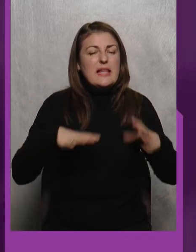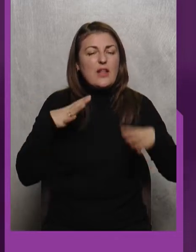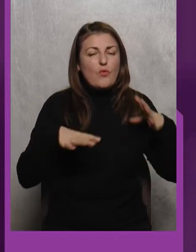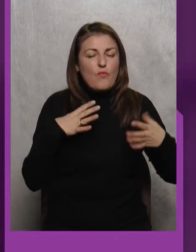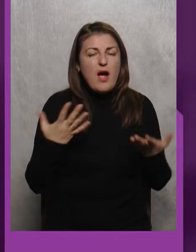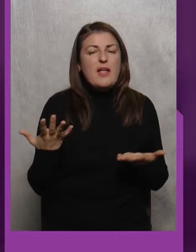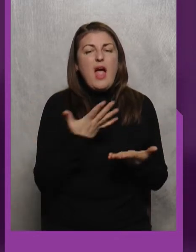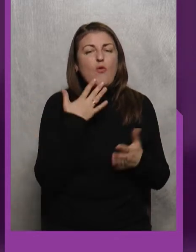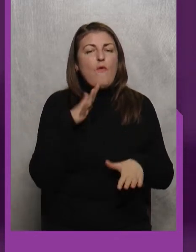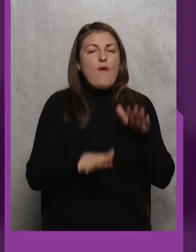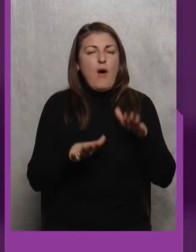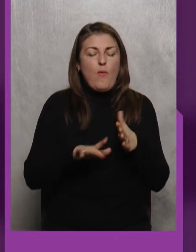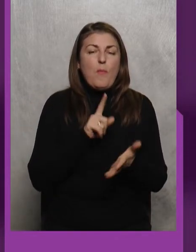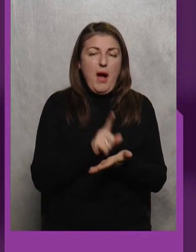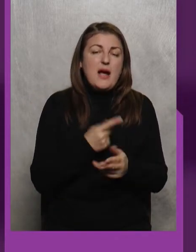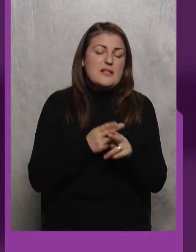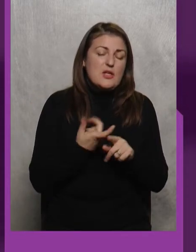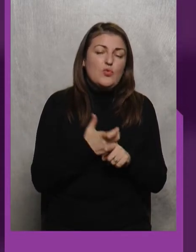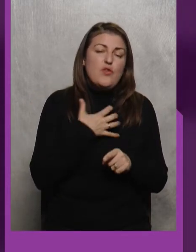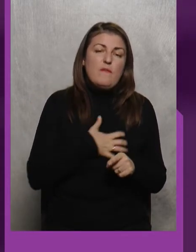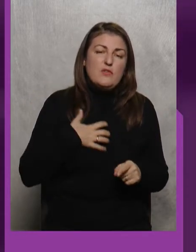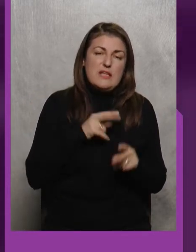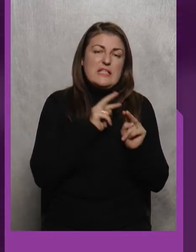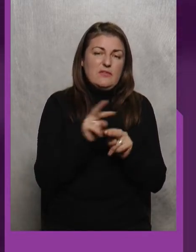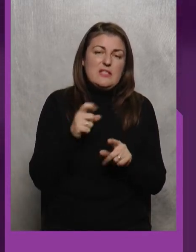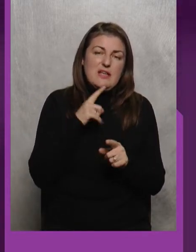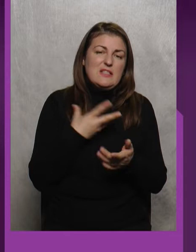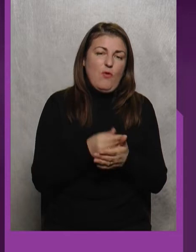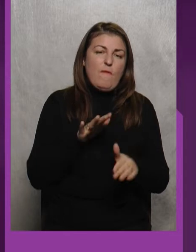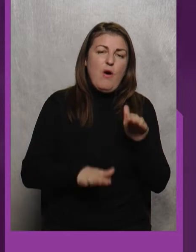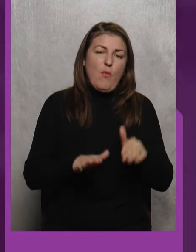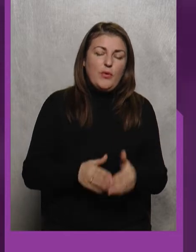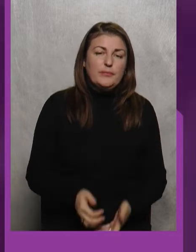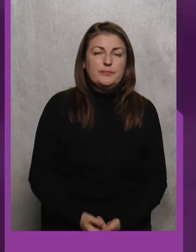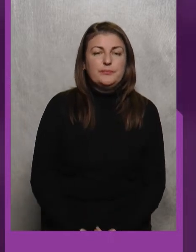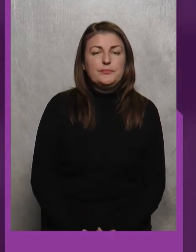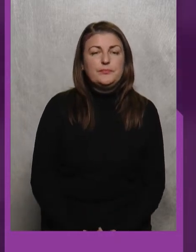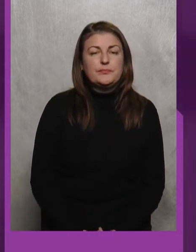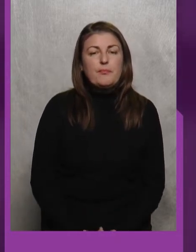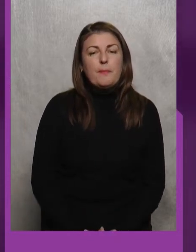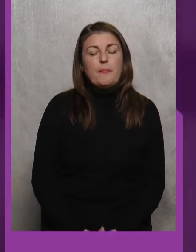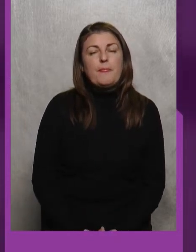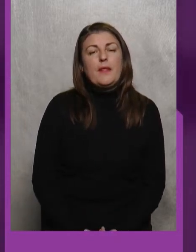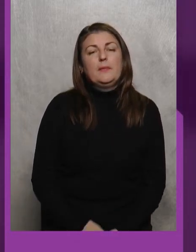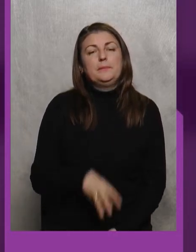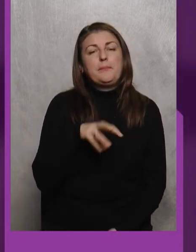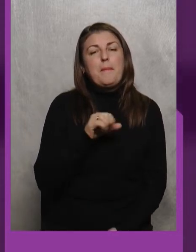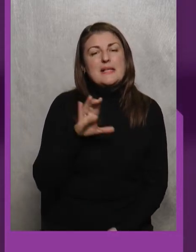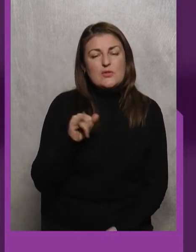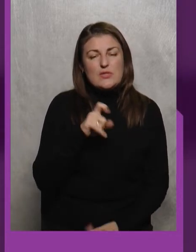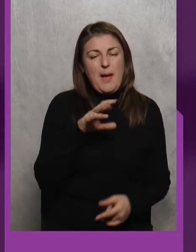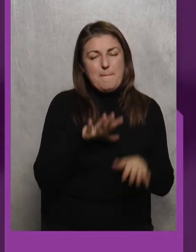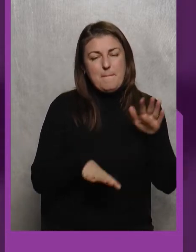Це дуже важливо слідкувати за своєю вагою Масу за